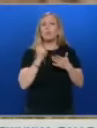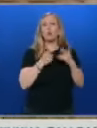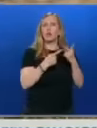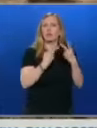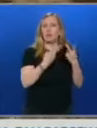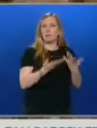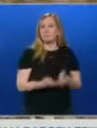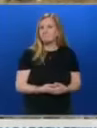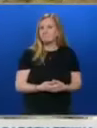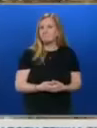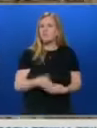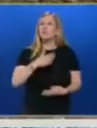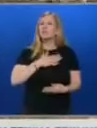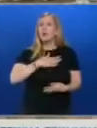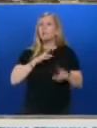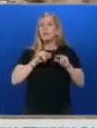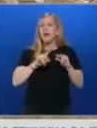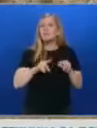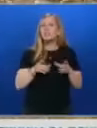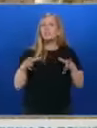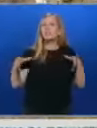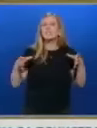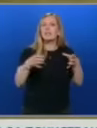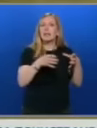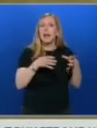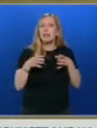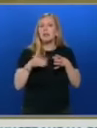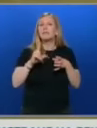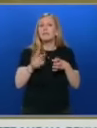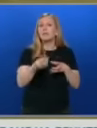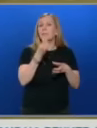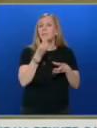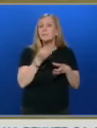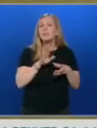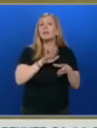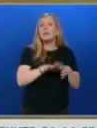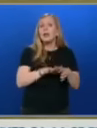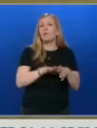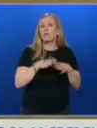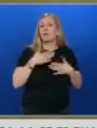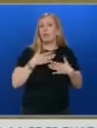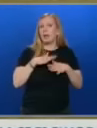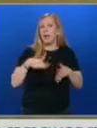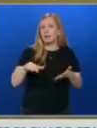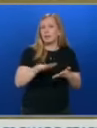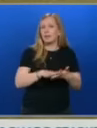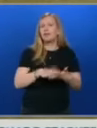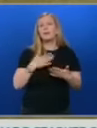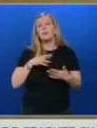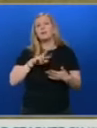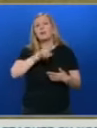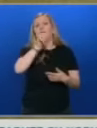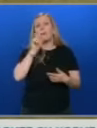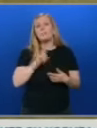Собственикът твърди, че стадата му винаги пъсат на негов терен и не признава да има нарушения Поставят друг въпрос, че някой злонамерено